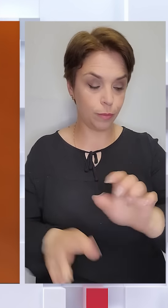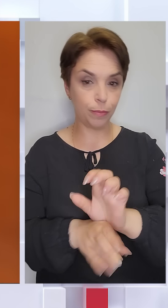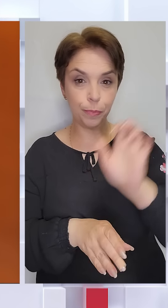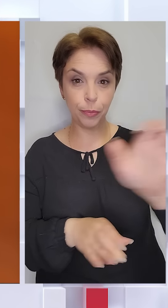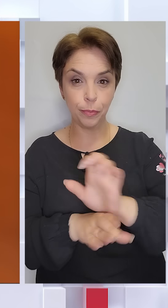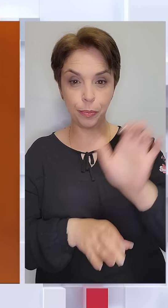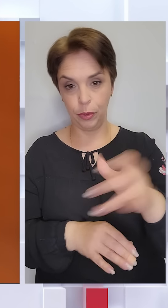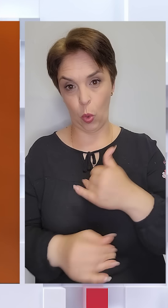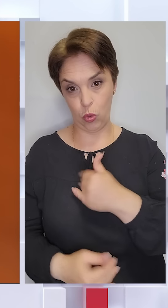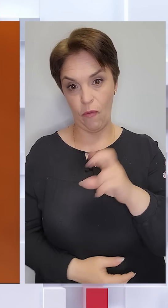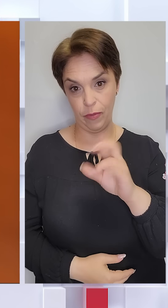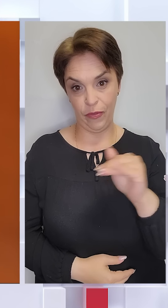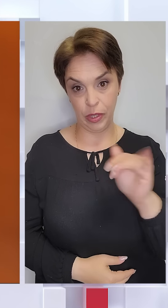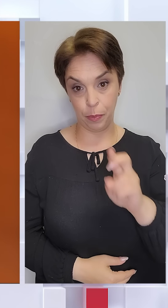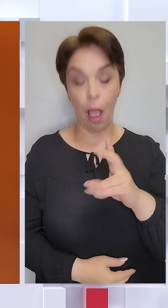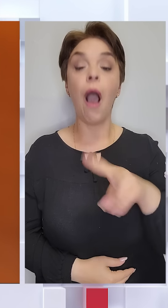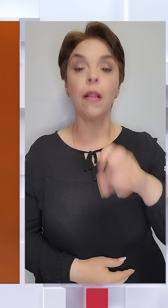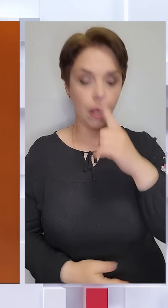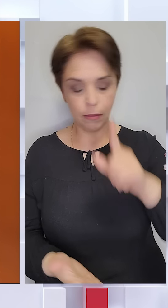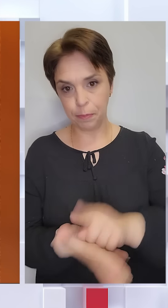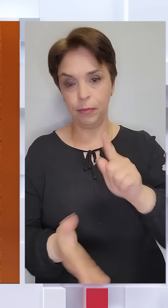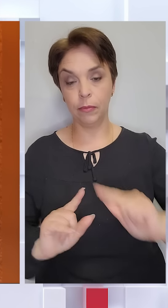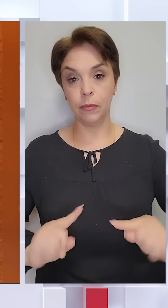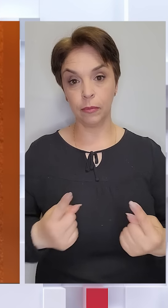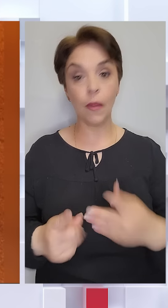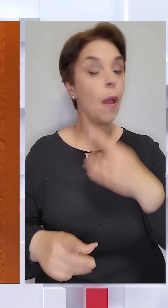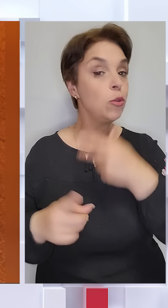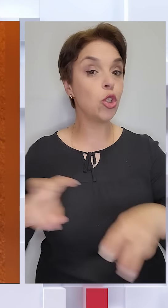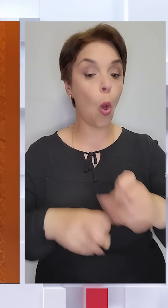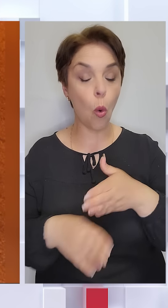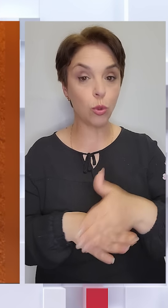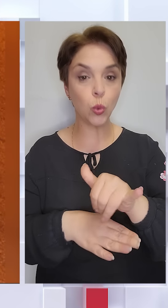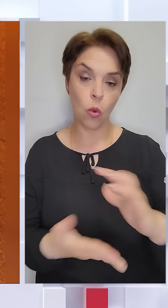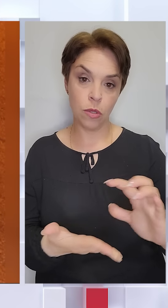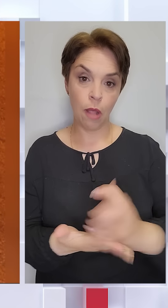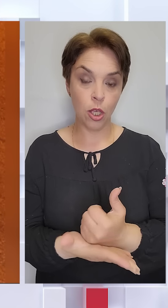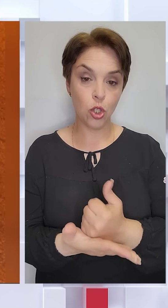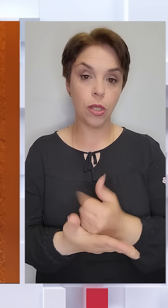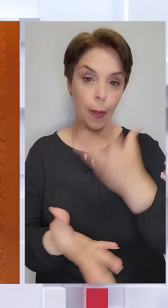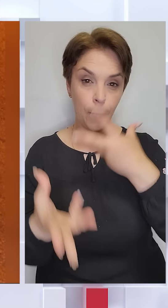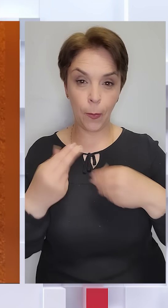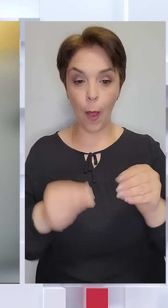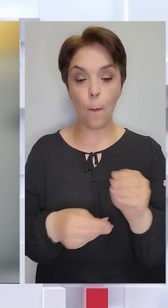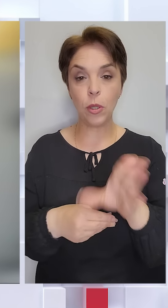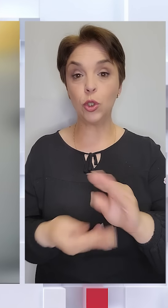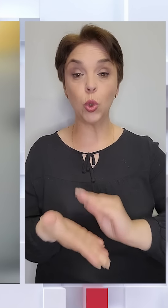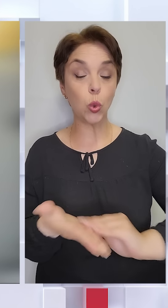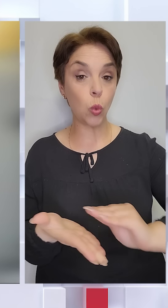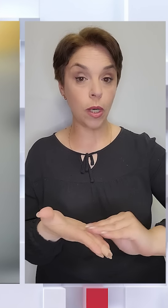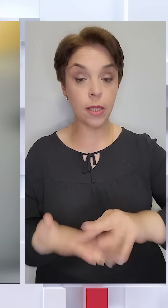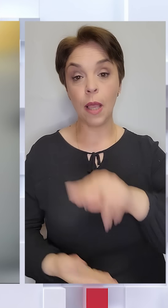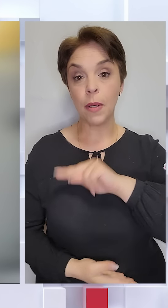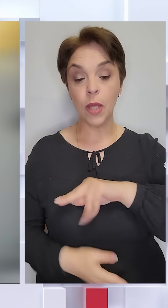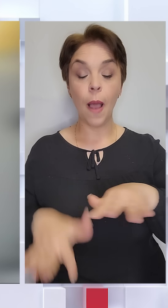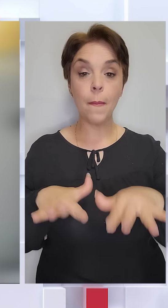ФСБістам, але був затриманий. Під час обшуку в запроданця знайшли підробні посвідчення журналіста та працівника